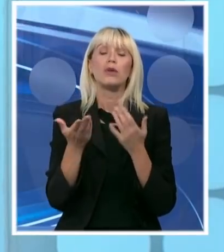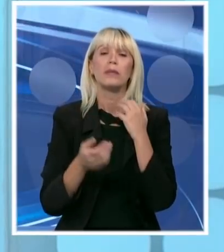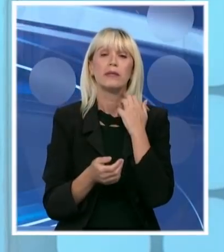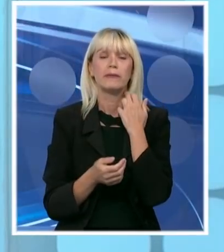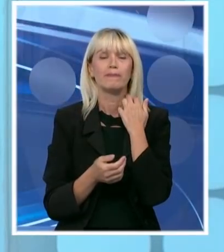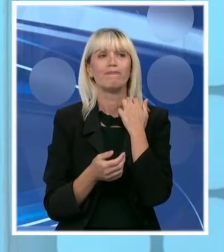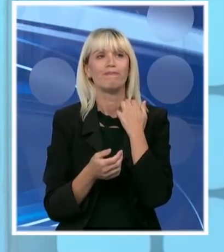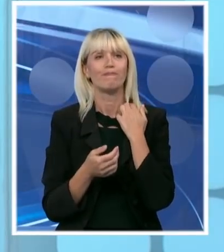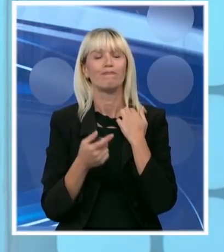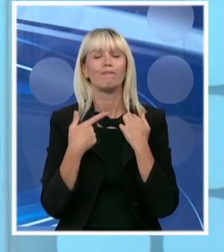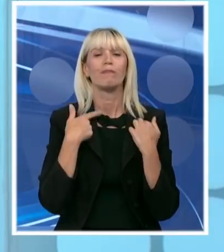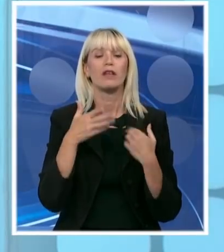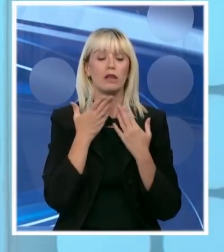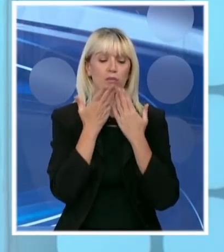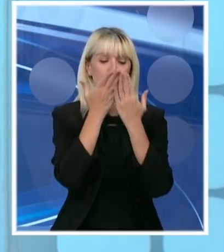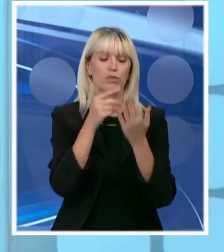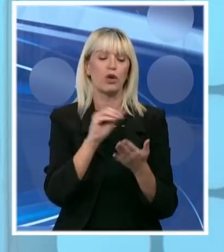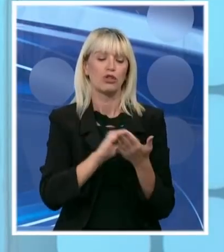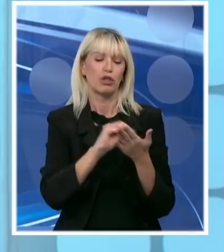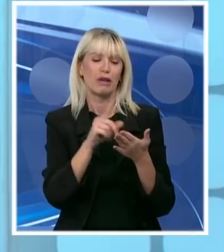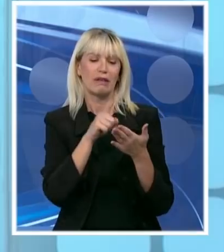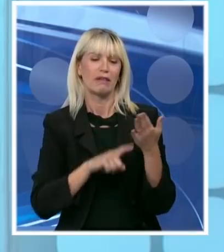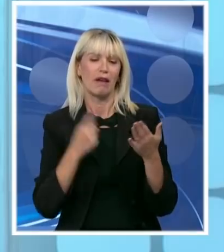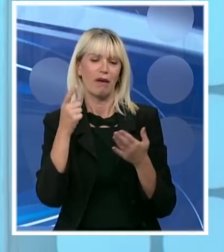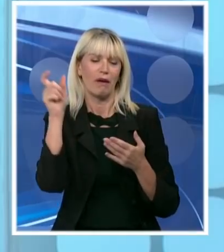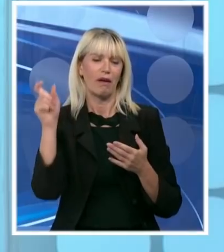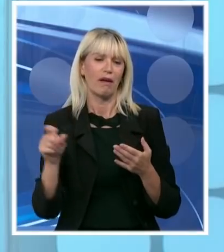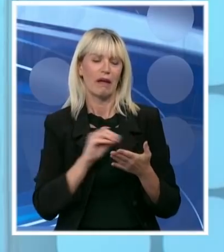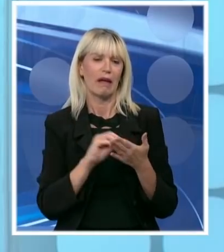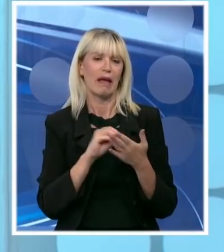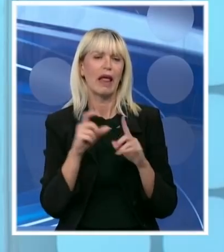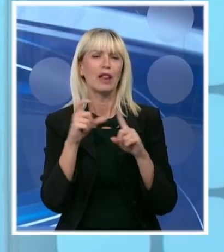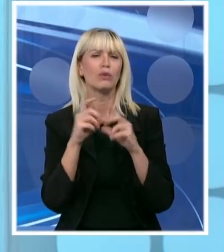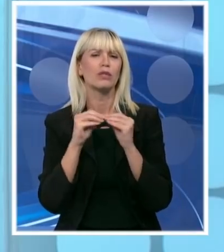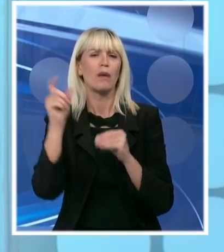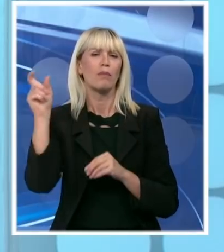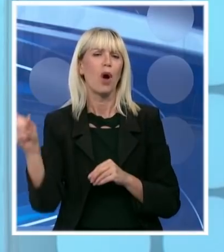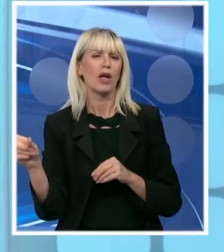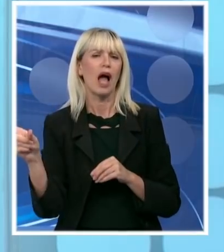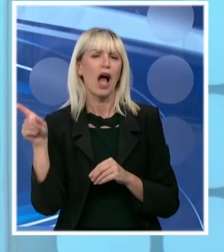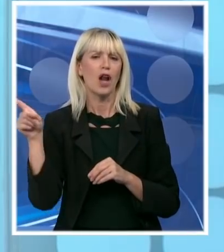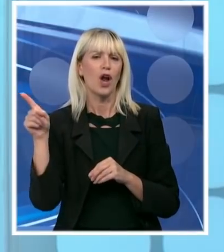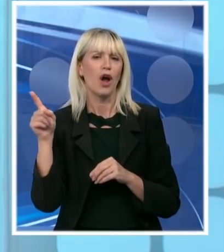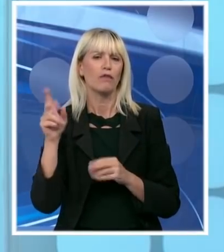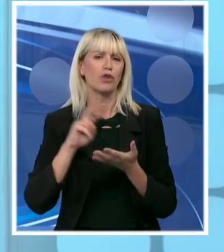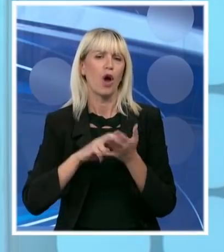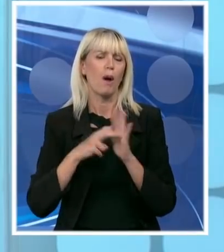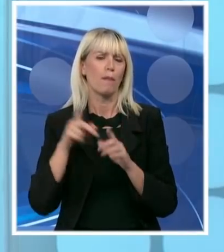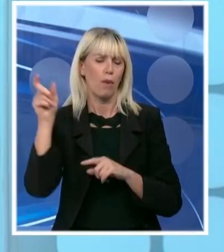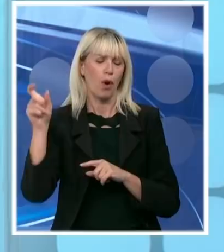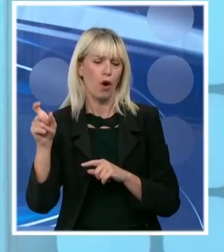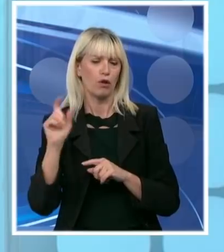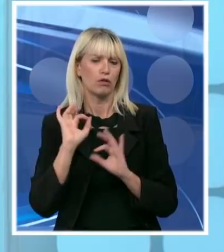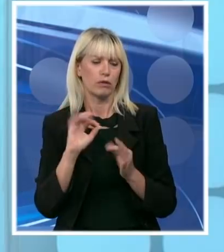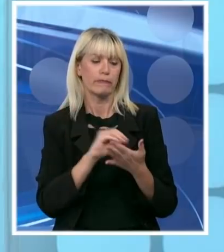Duce Bogdanovića o kojem u ljudskom smislu, čemu se on raduje, ne moram da mislim sve najbolje, ali svakako je jedan od vrlo pismenih ljudi politički na drugoj strani.